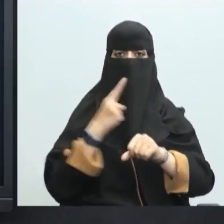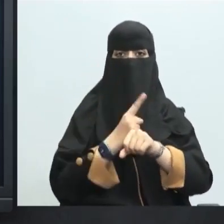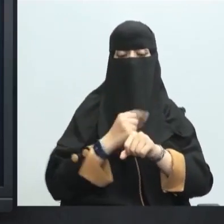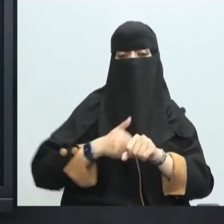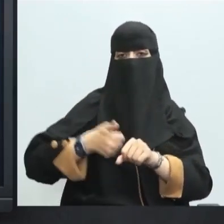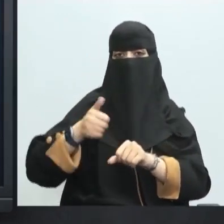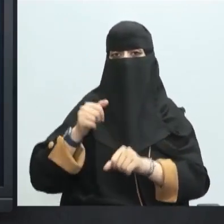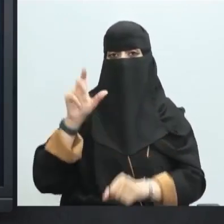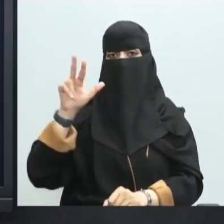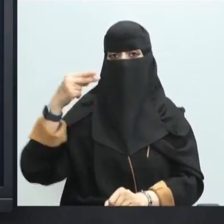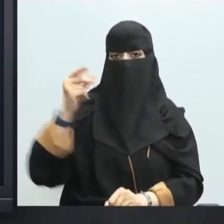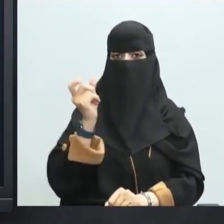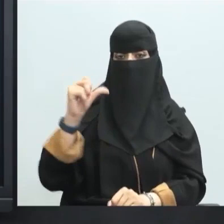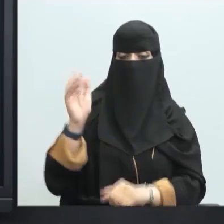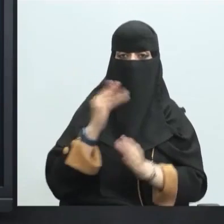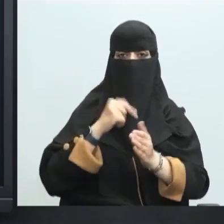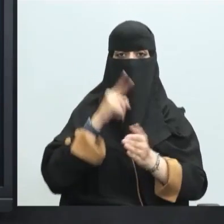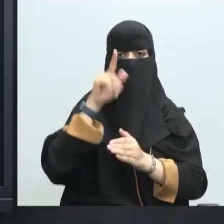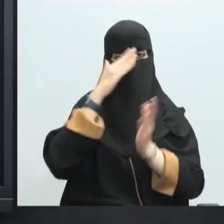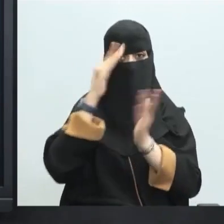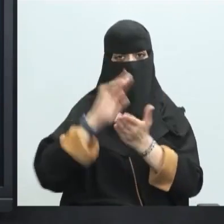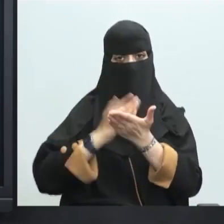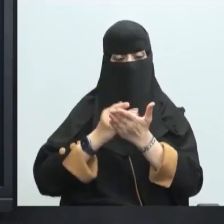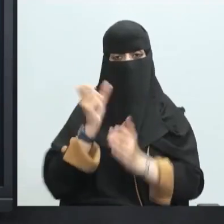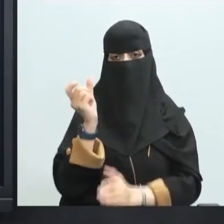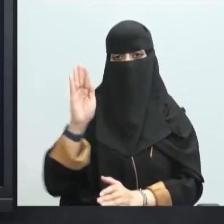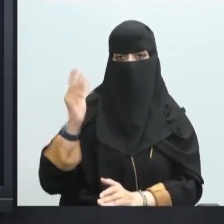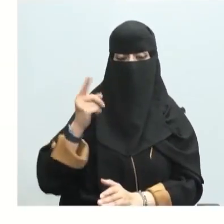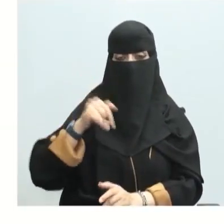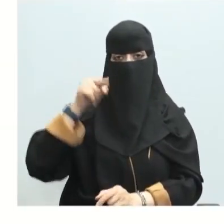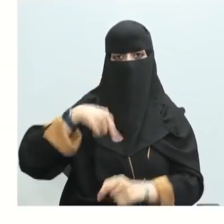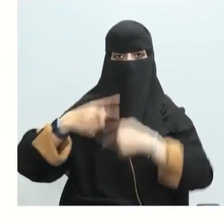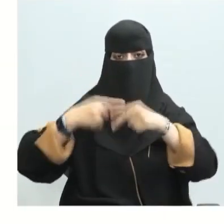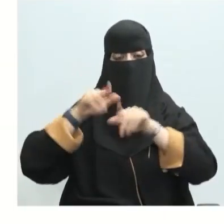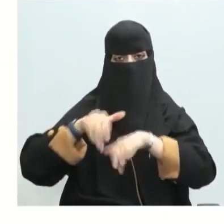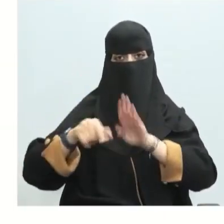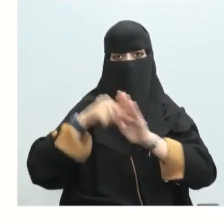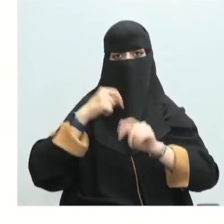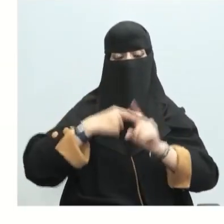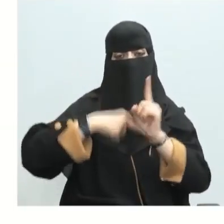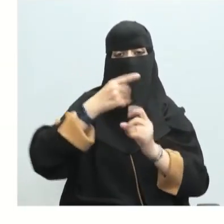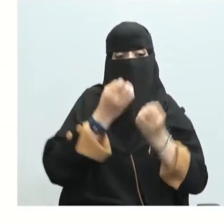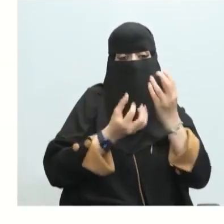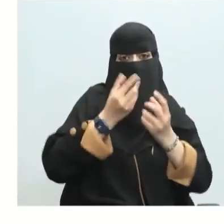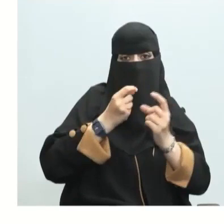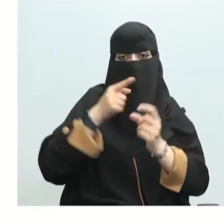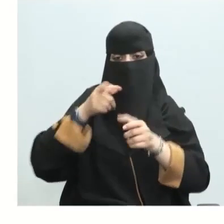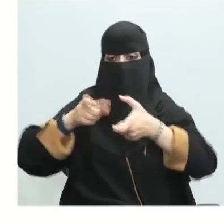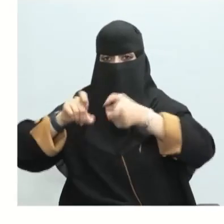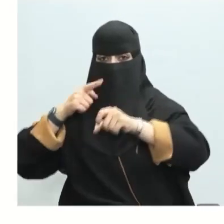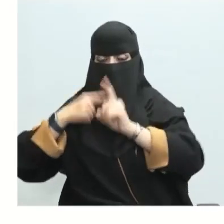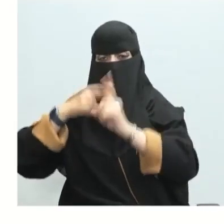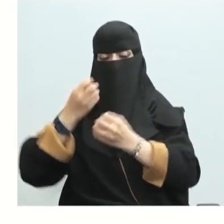معلمتكم العنود الاعتباء أن نرحب بأستاذة لغة الإشارة نسترين النصار بإذن الله اليوم سنكمل حرارة التكوين القياسية